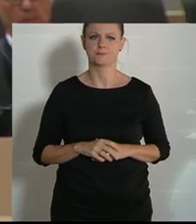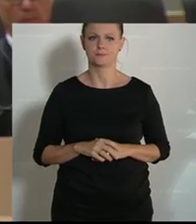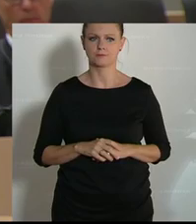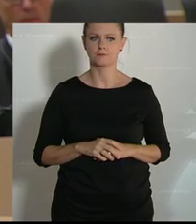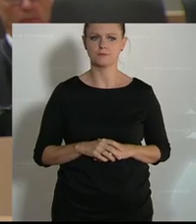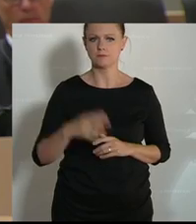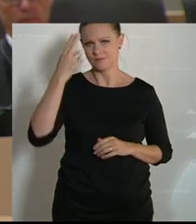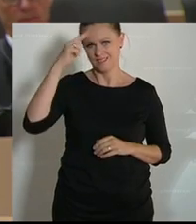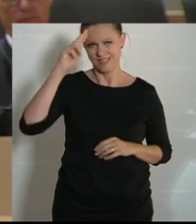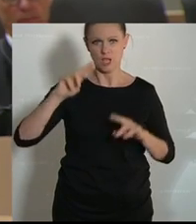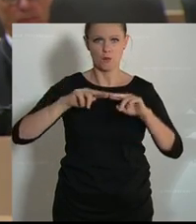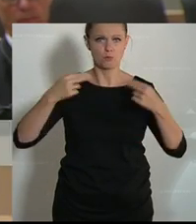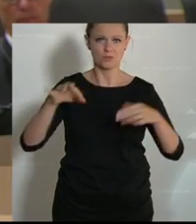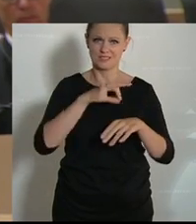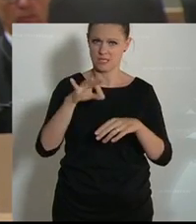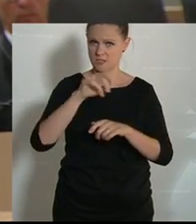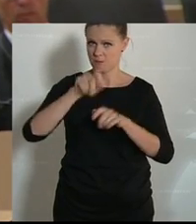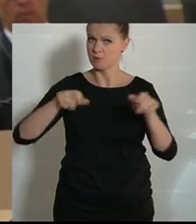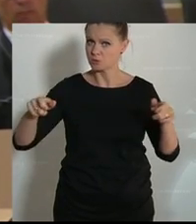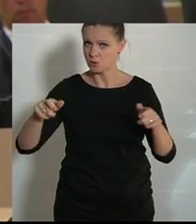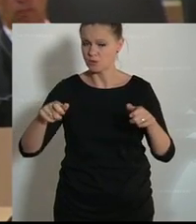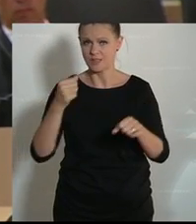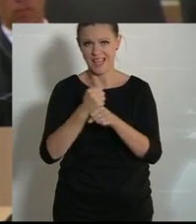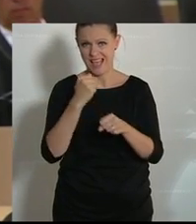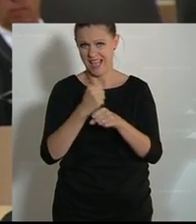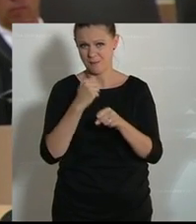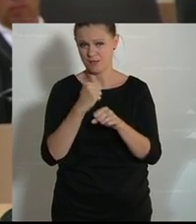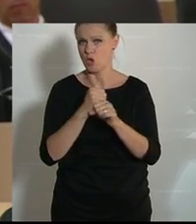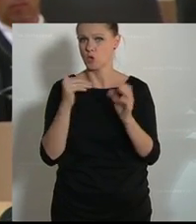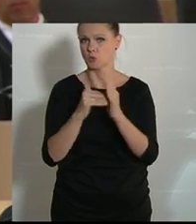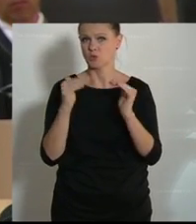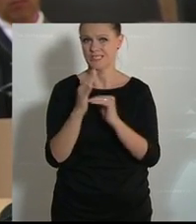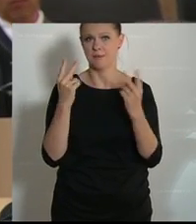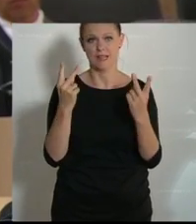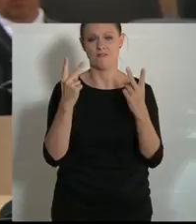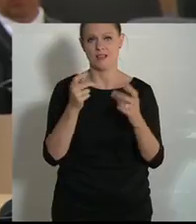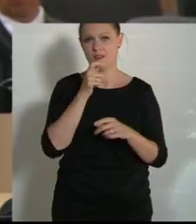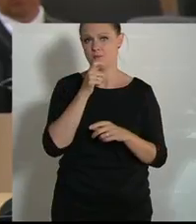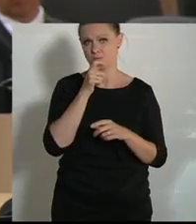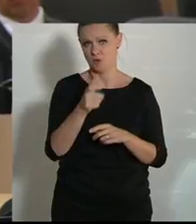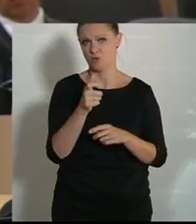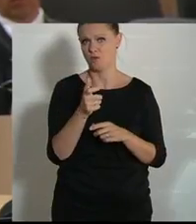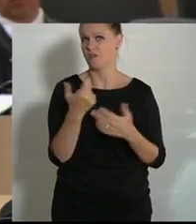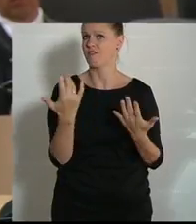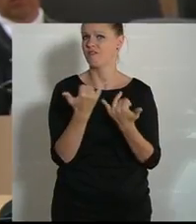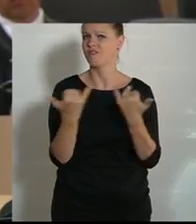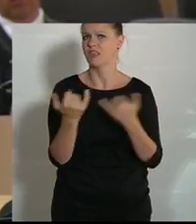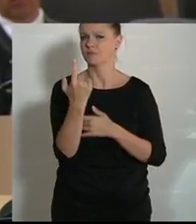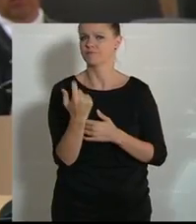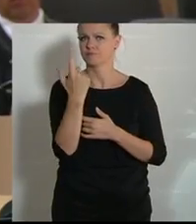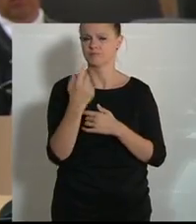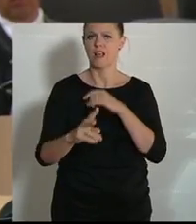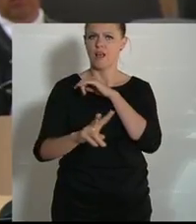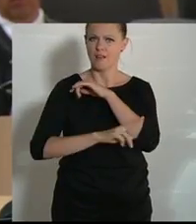Herr Bundeskanzler, arbeitende Menschen in systemrelevanten Berufen starten oft mit einer Lehrlingsausbildung oder mit einem